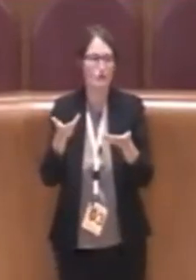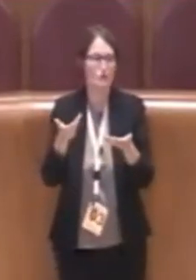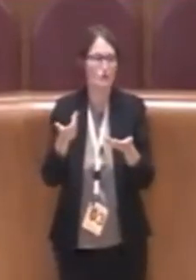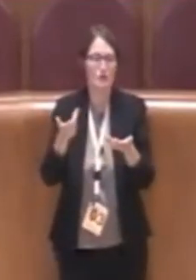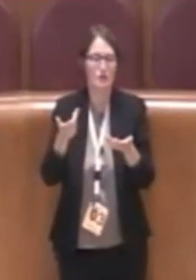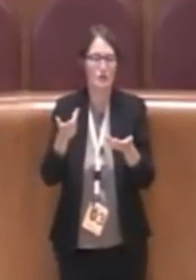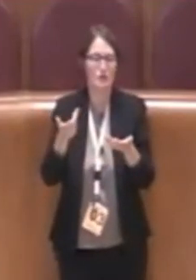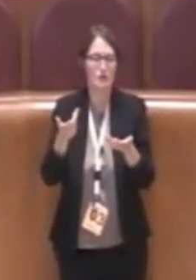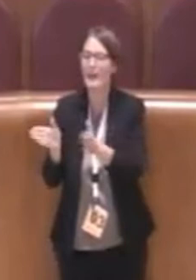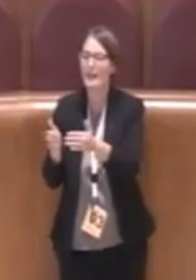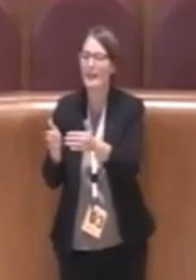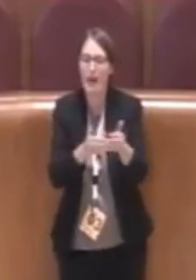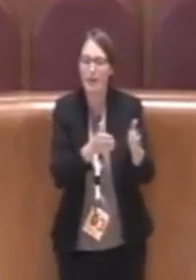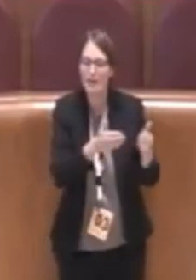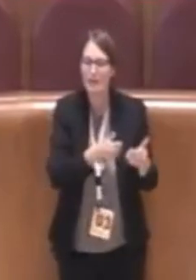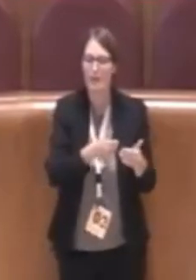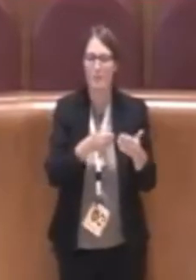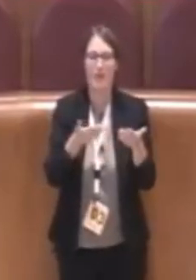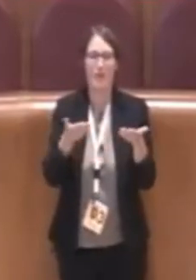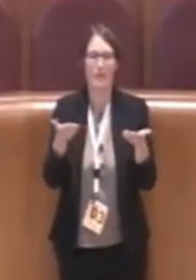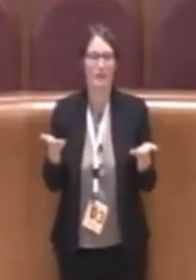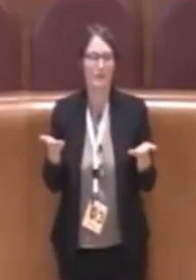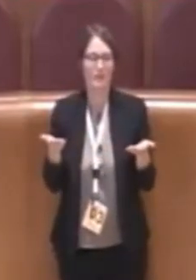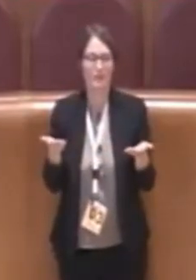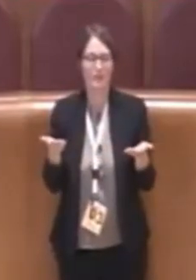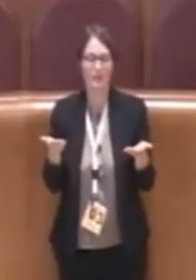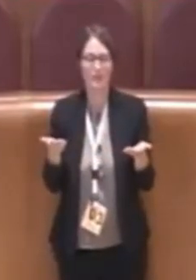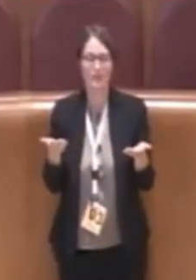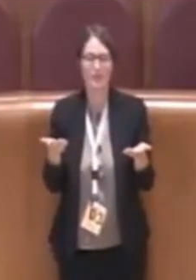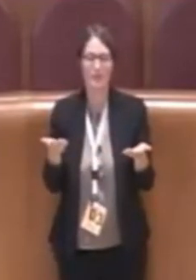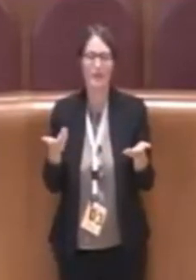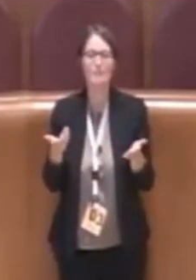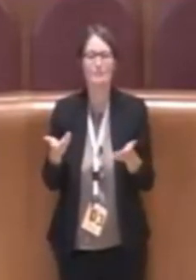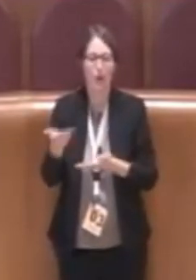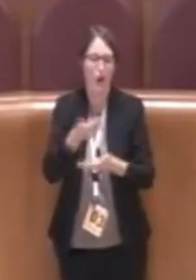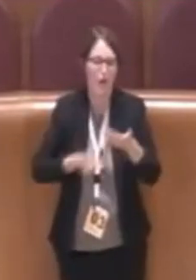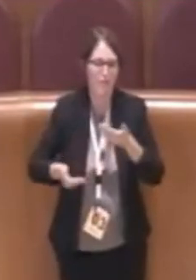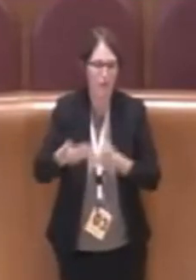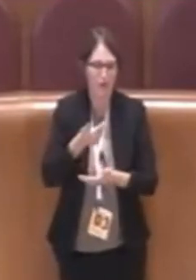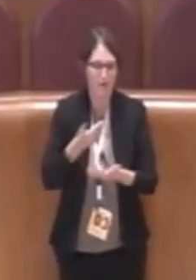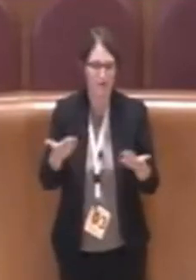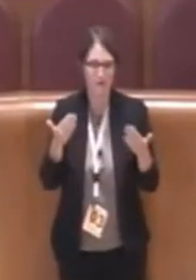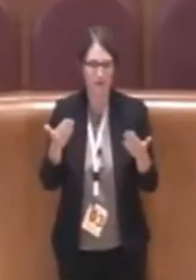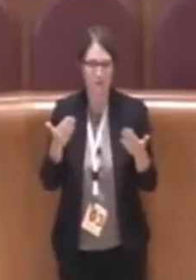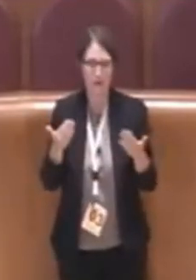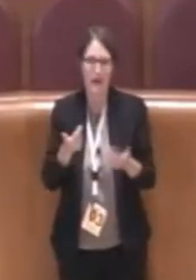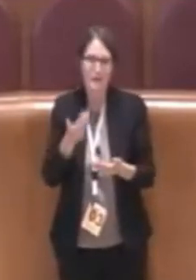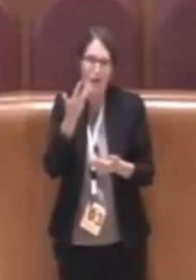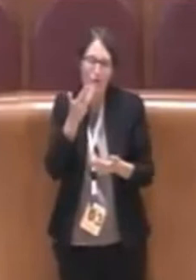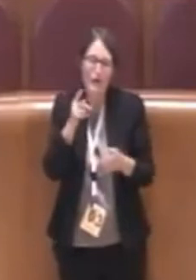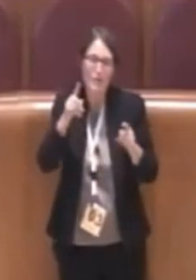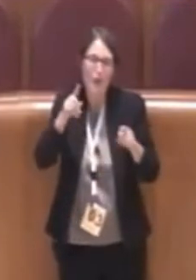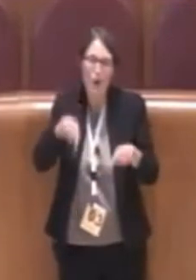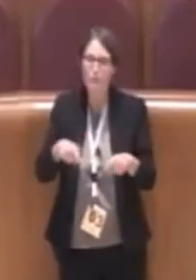dipartimenti, è ciò che a volte vediamo, a volte vediamo meno, però vogliamo vedere anche tra gli assessorati.